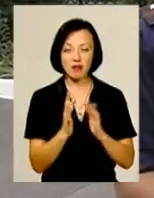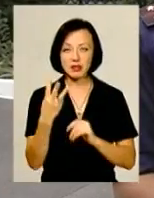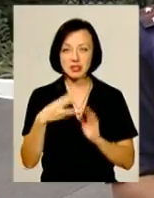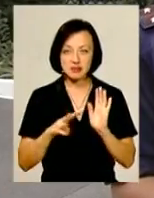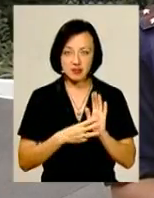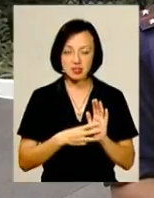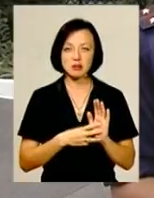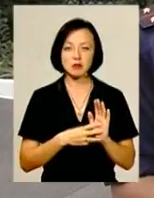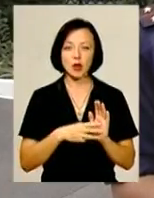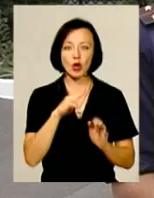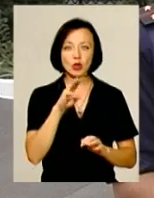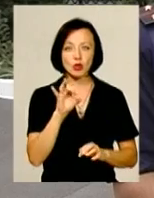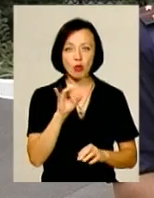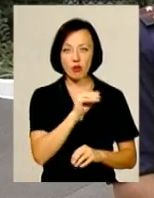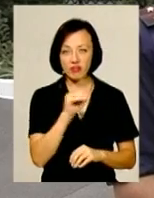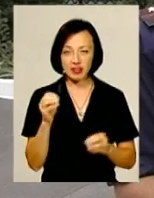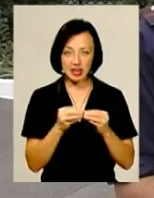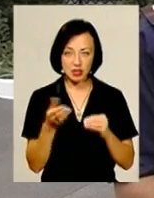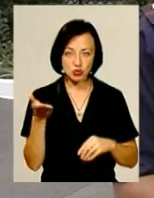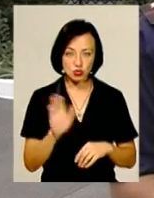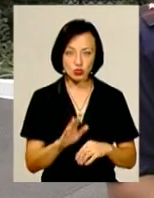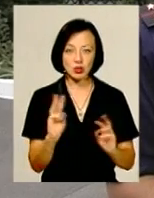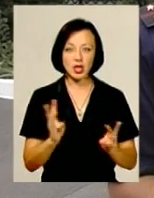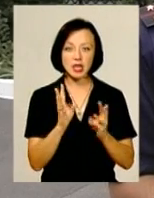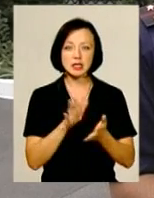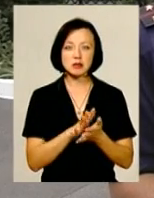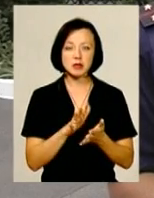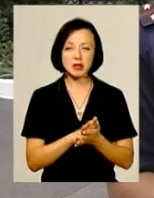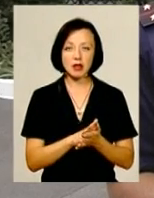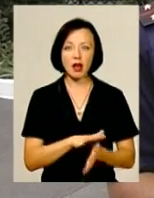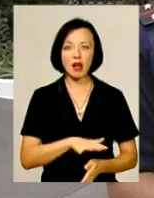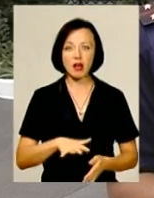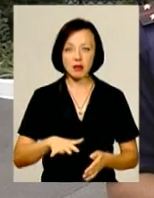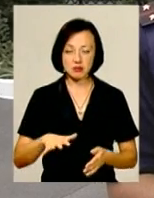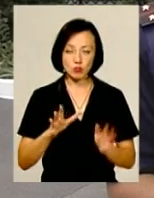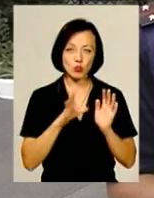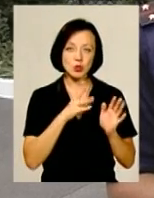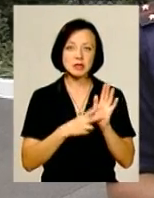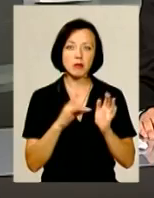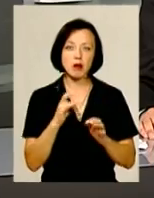пожеж, пожеж торфу 10 пожеж і сміття на відкоритій території 7 пожеж.